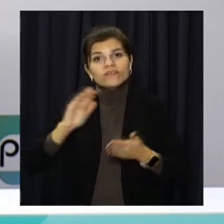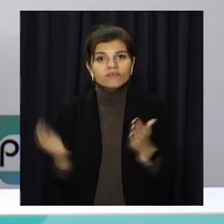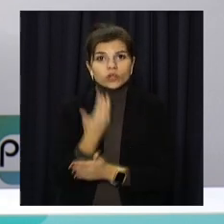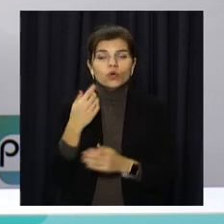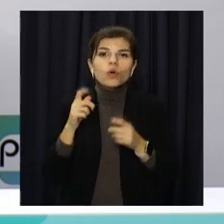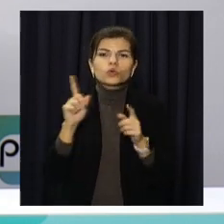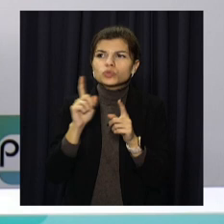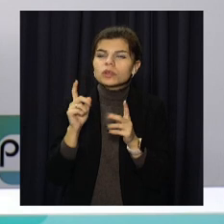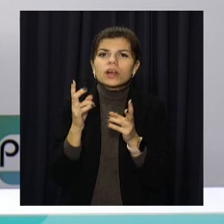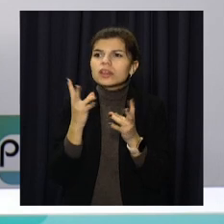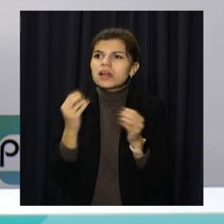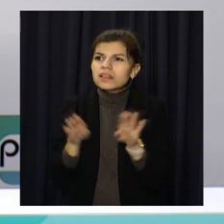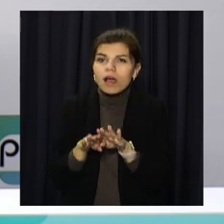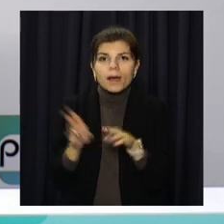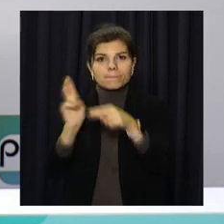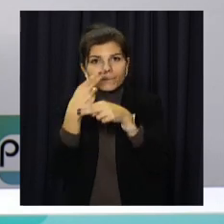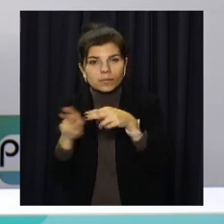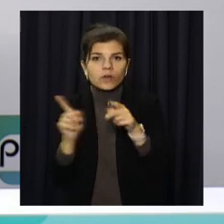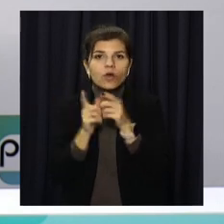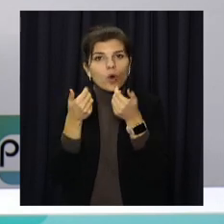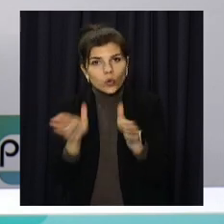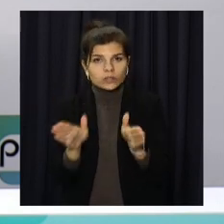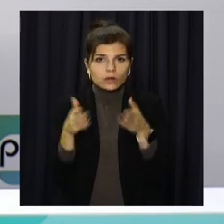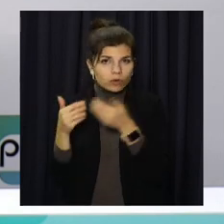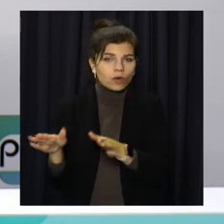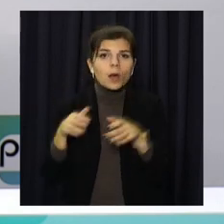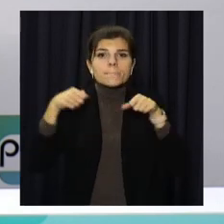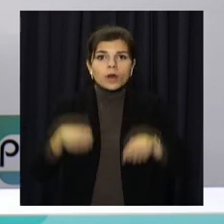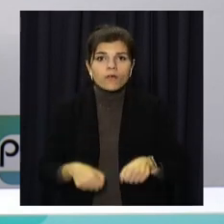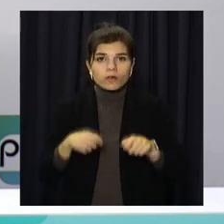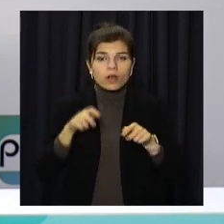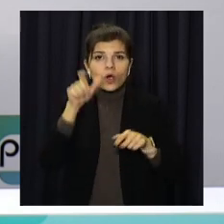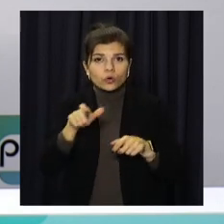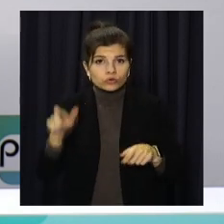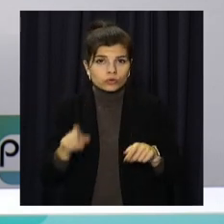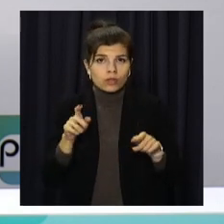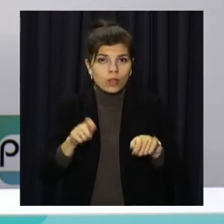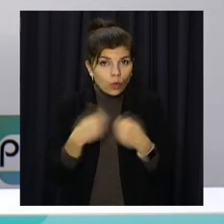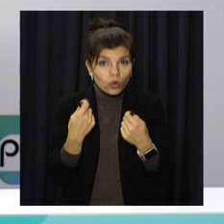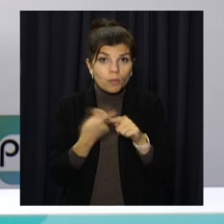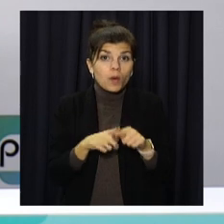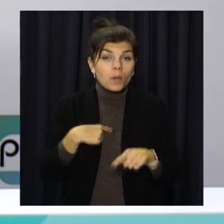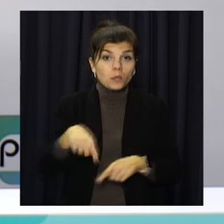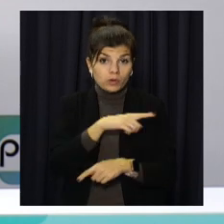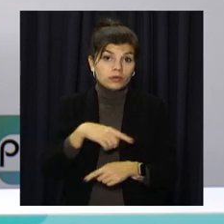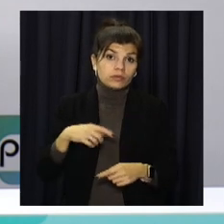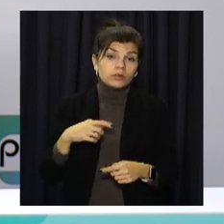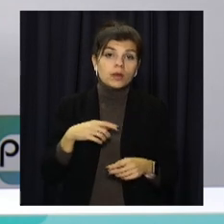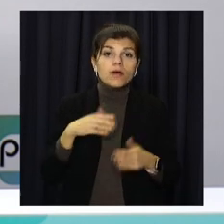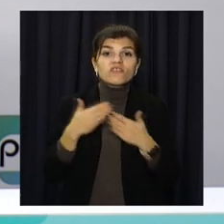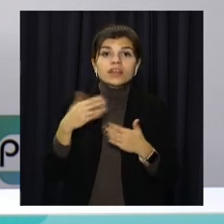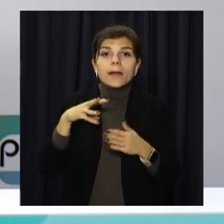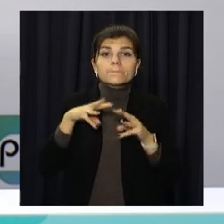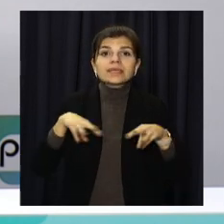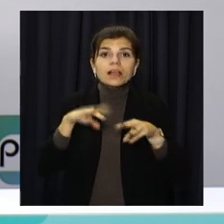порушені права громади, порушені права кожного громадянина. Тому ми і пішли з позовом саме від міської